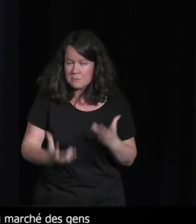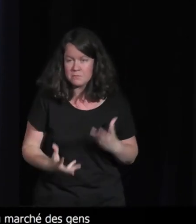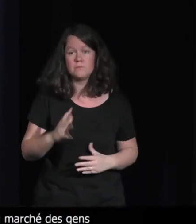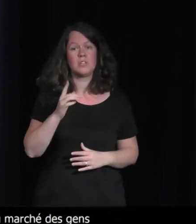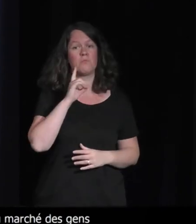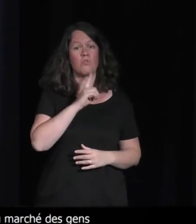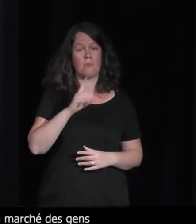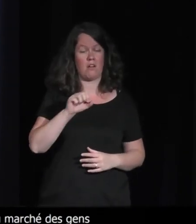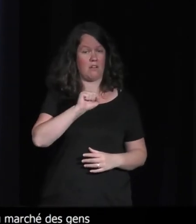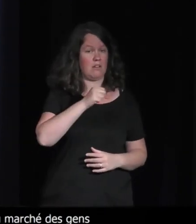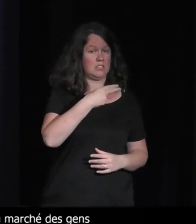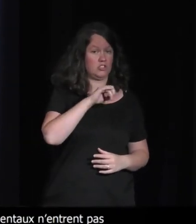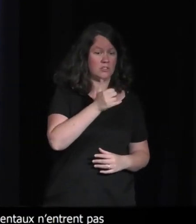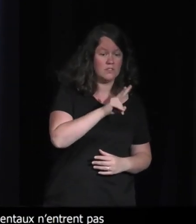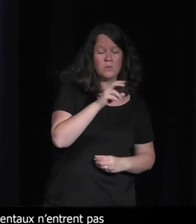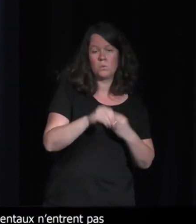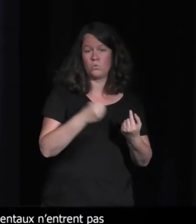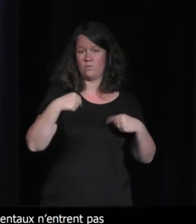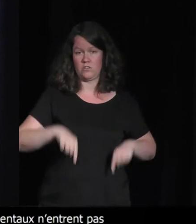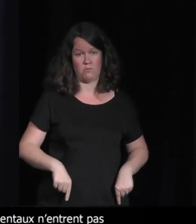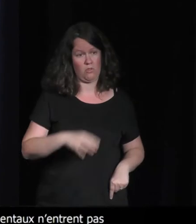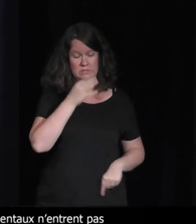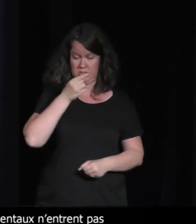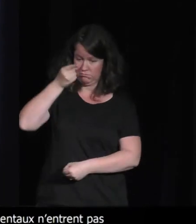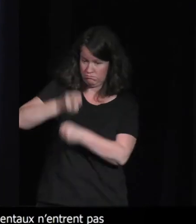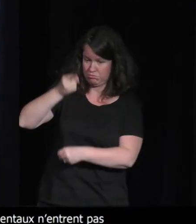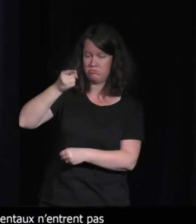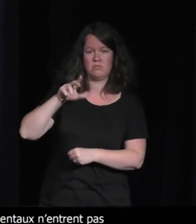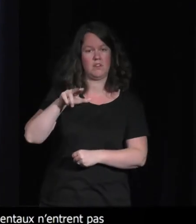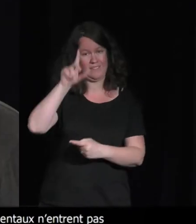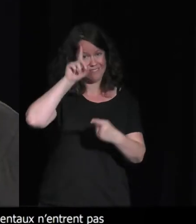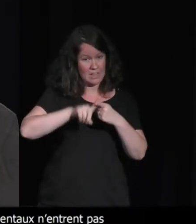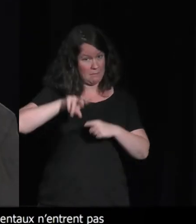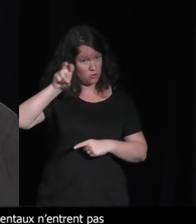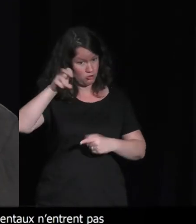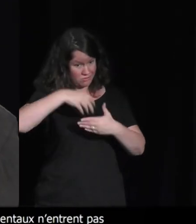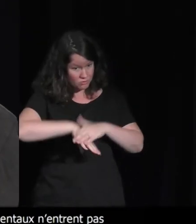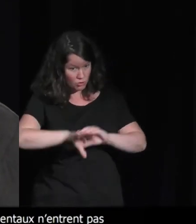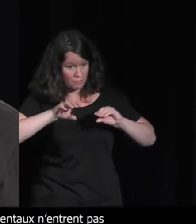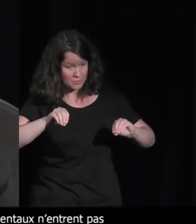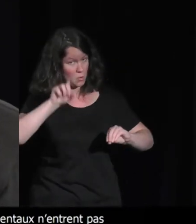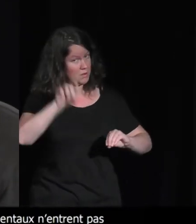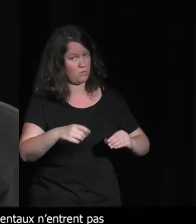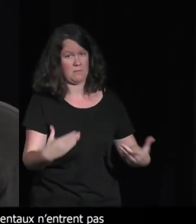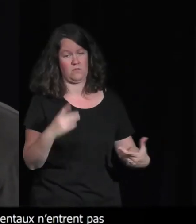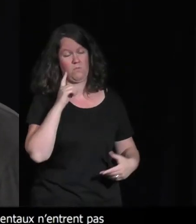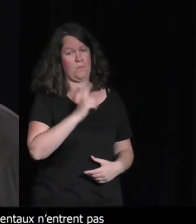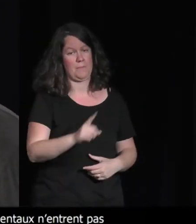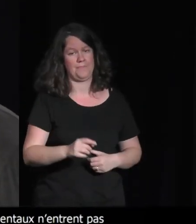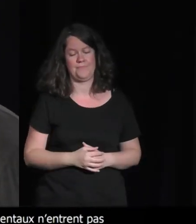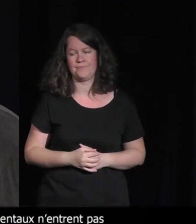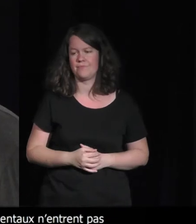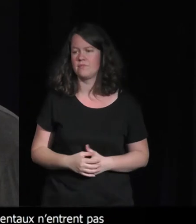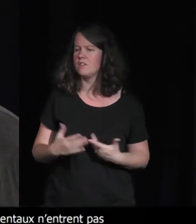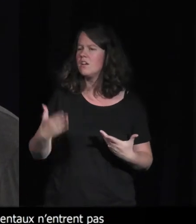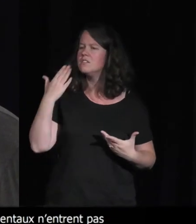maintenant, on veut que vous formiez les gens et c'est une obligation. Qui porte ces questions ? Parce qu'elle est question de RSE, responsabilité sociétale en